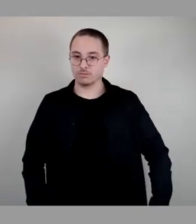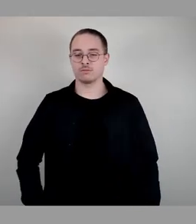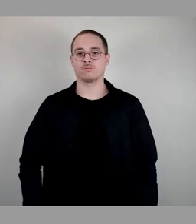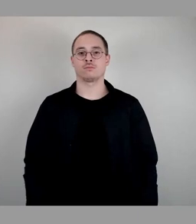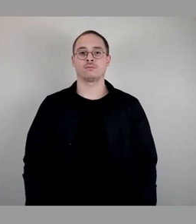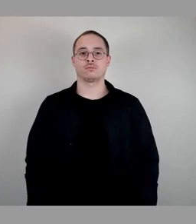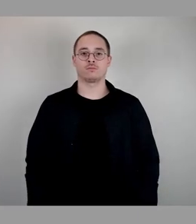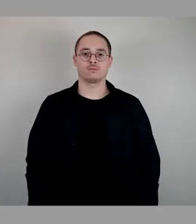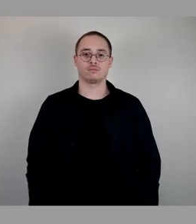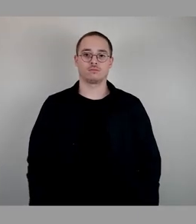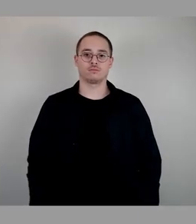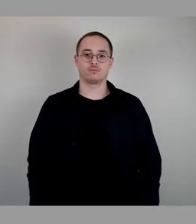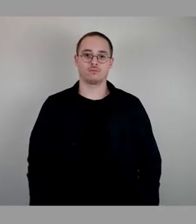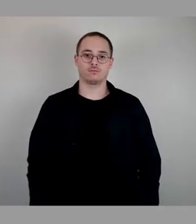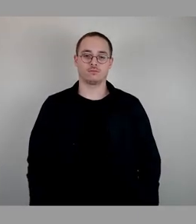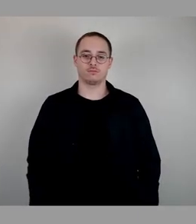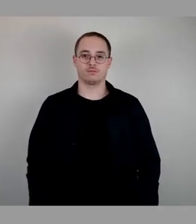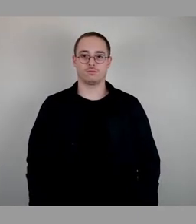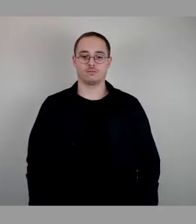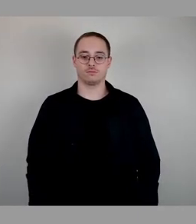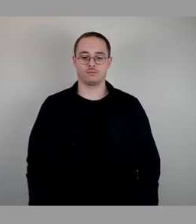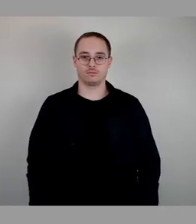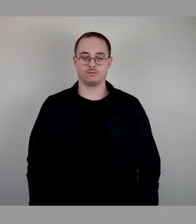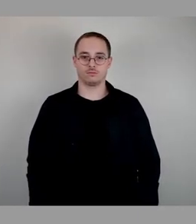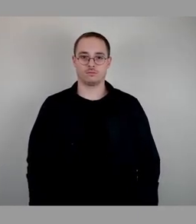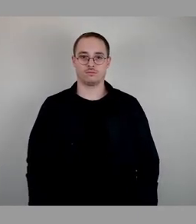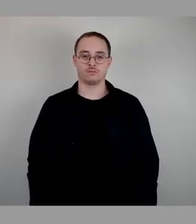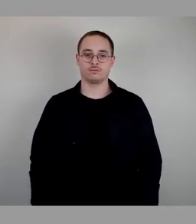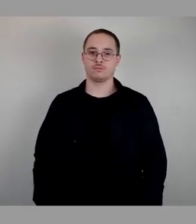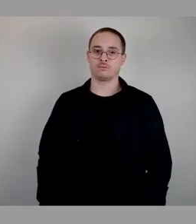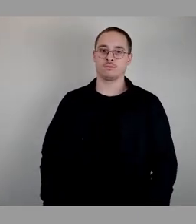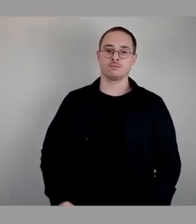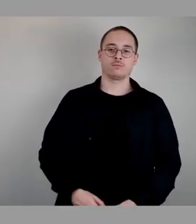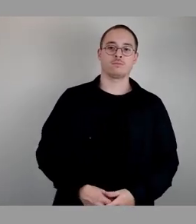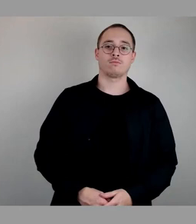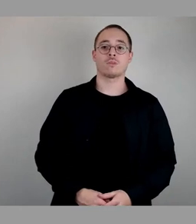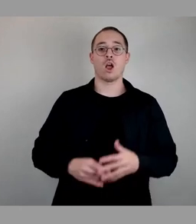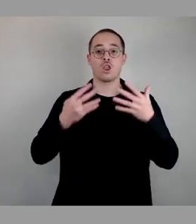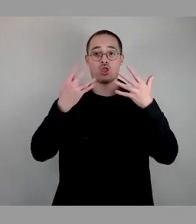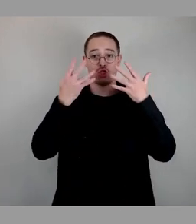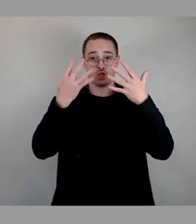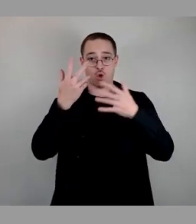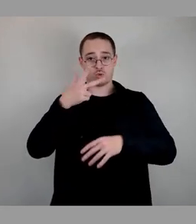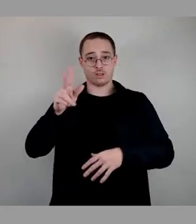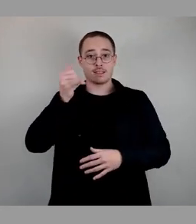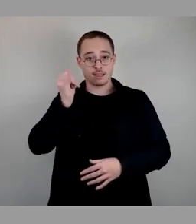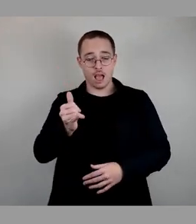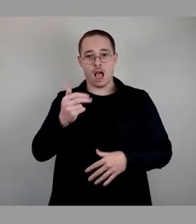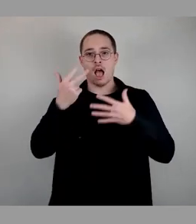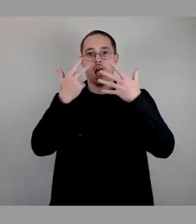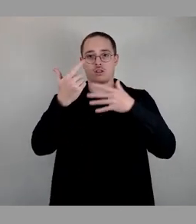BÜNDNIS 903 Ja stimmen, keine